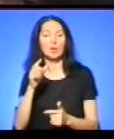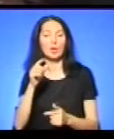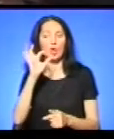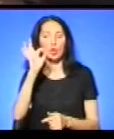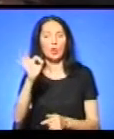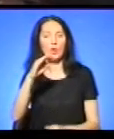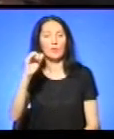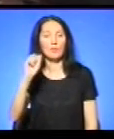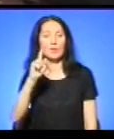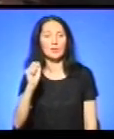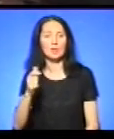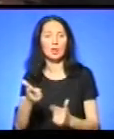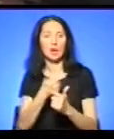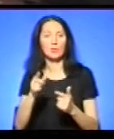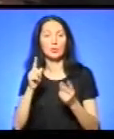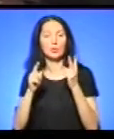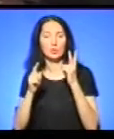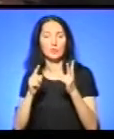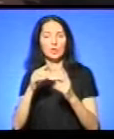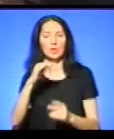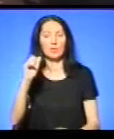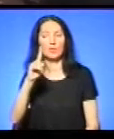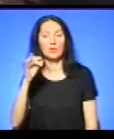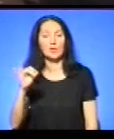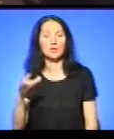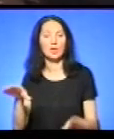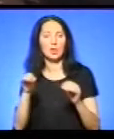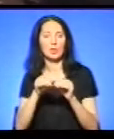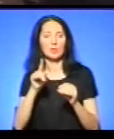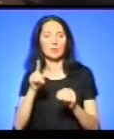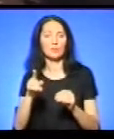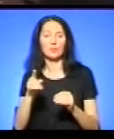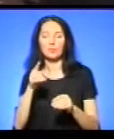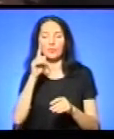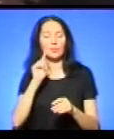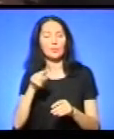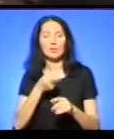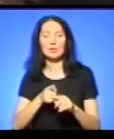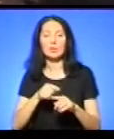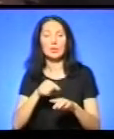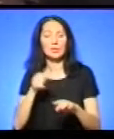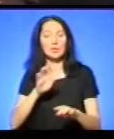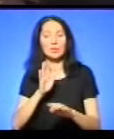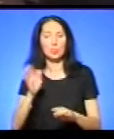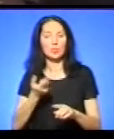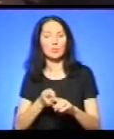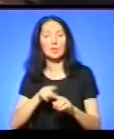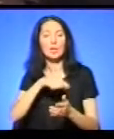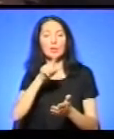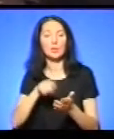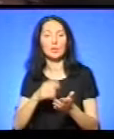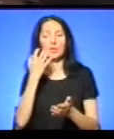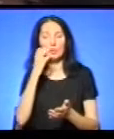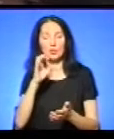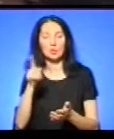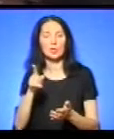заживили, але по кінцевій схемі. А то поки що ми рухати не будемо. Це питання серйозне. Якщо ми щоденько його